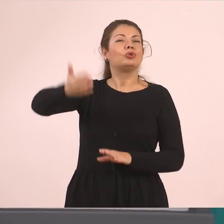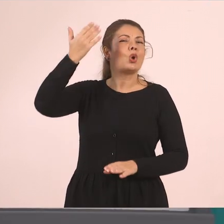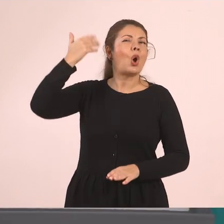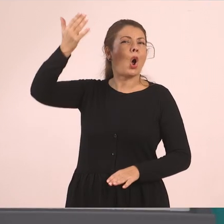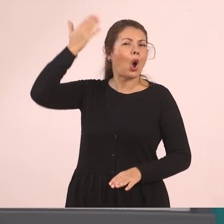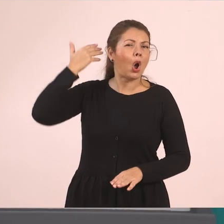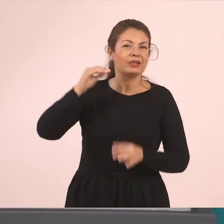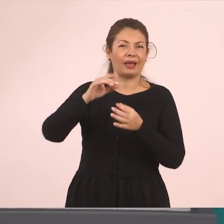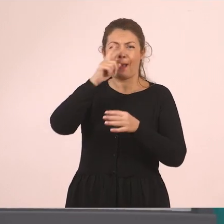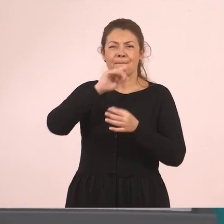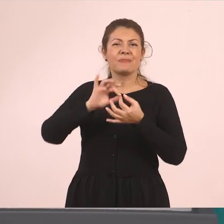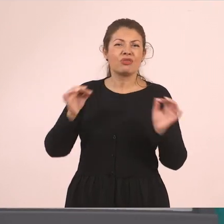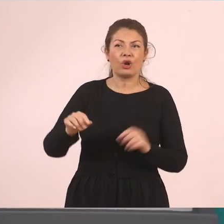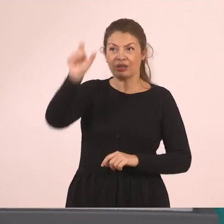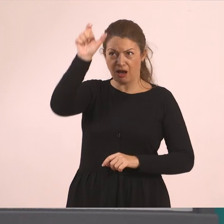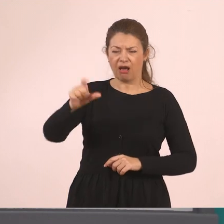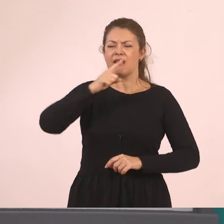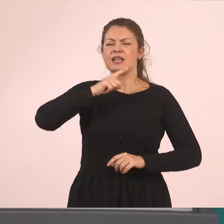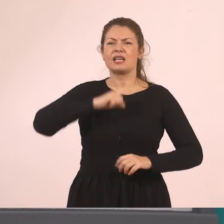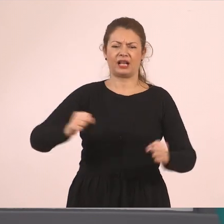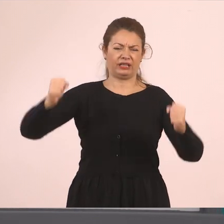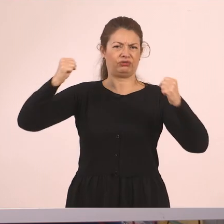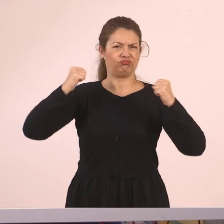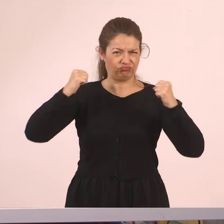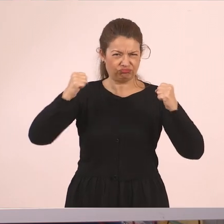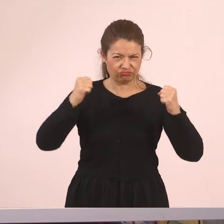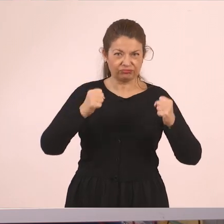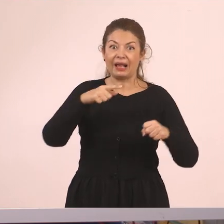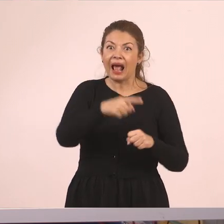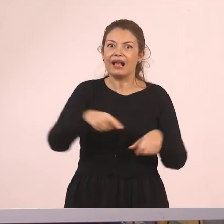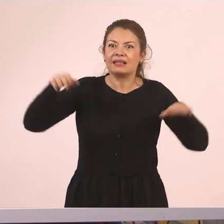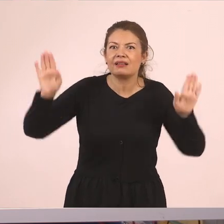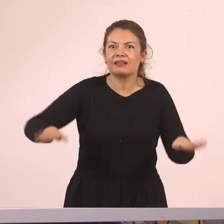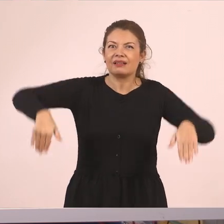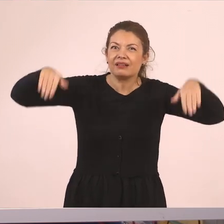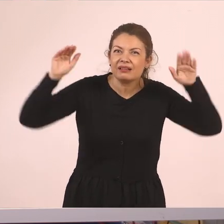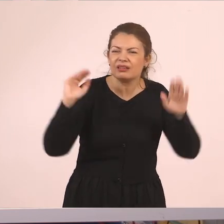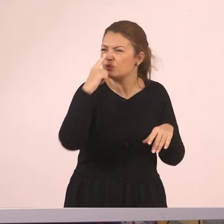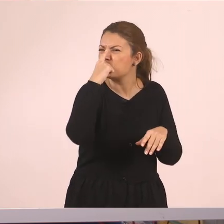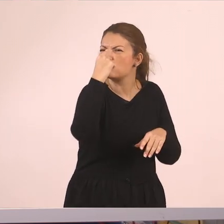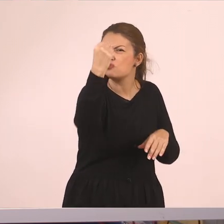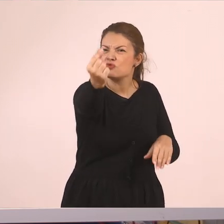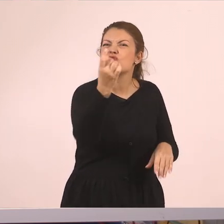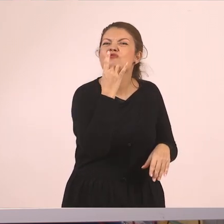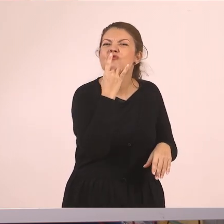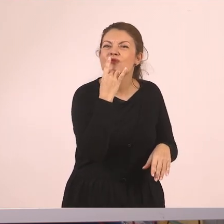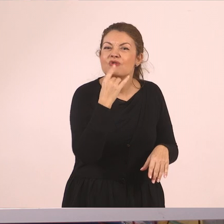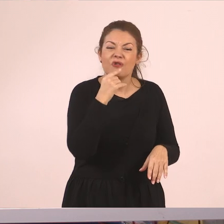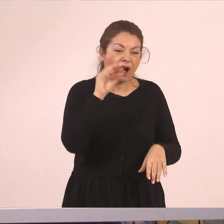άθλους του Ηρακλή με τις Στιμφαλίδες Όρνηθες στη λίμνη Στιμφαλεία της Πελοποννήσου. Και βέβαια,